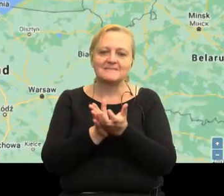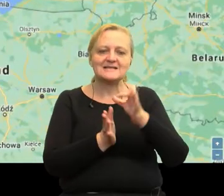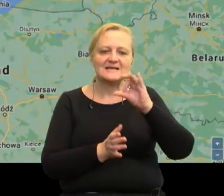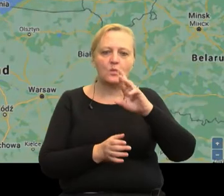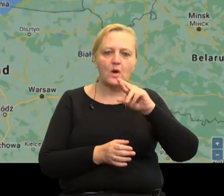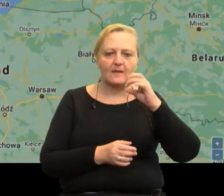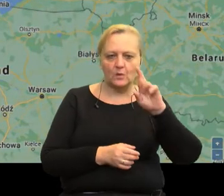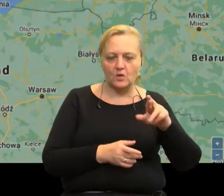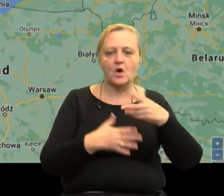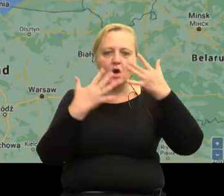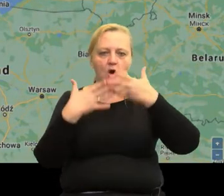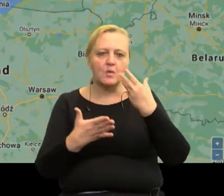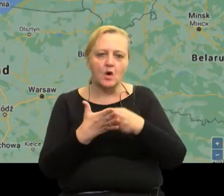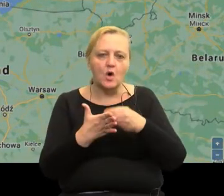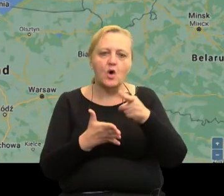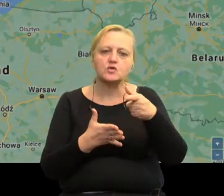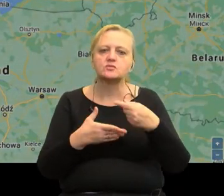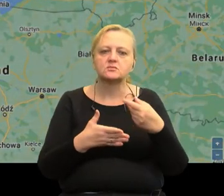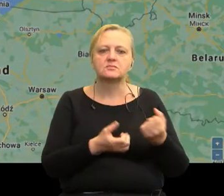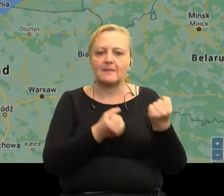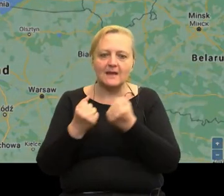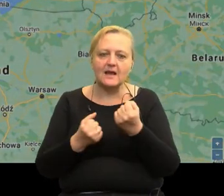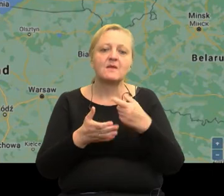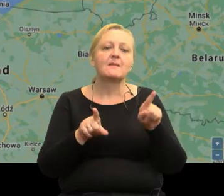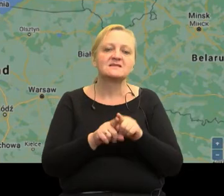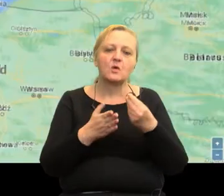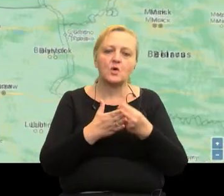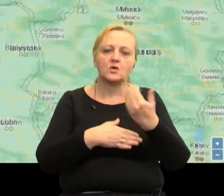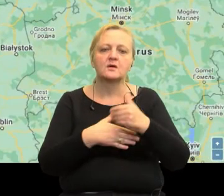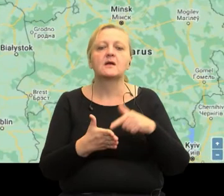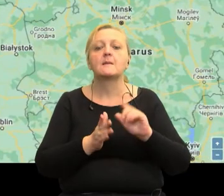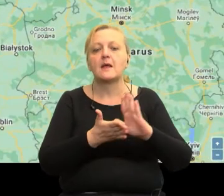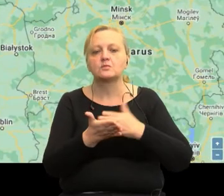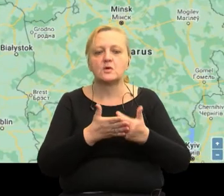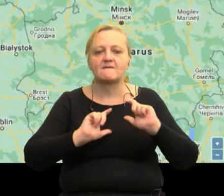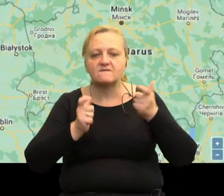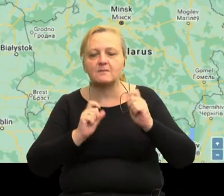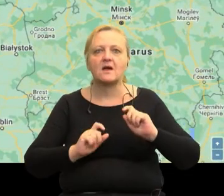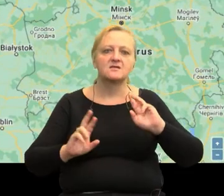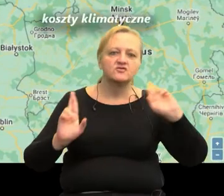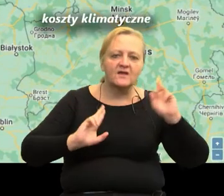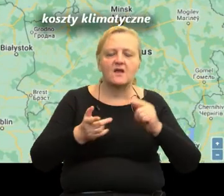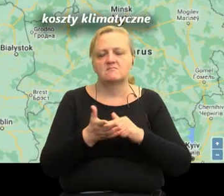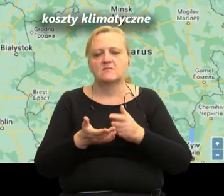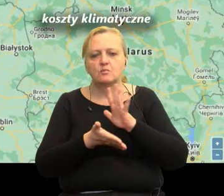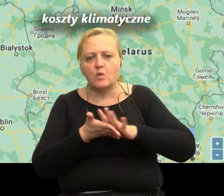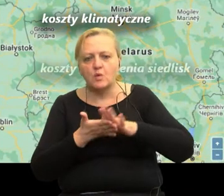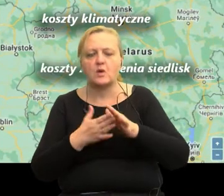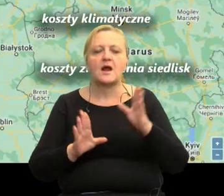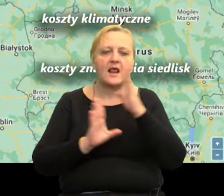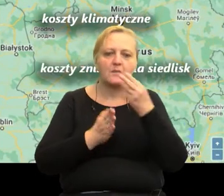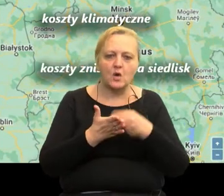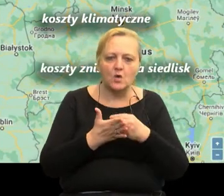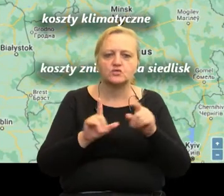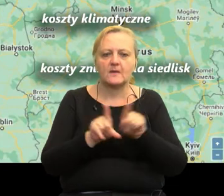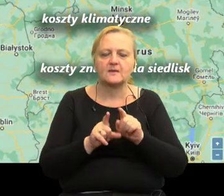służy do obliczenia kosztów transportu i kosztów zewnętrznych, takich jak wypadki, hałas, zanieczyszczenia, koszty klimatyczne czy